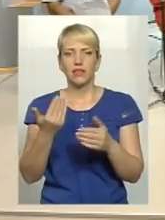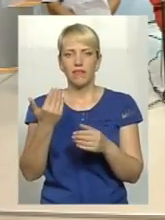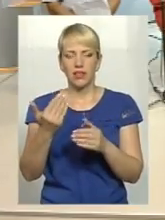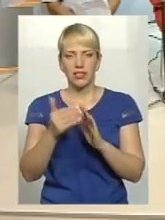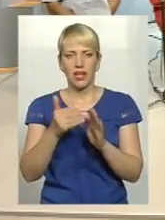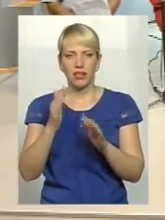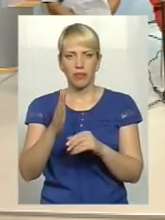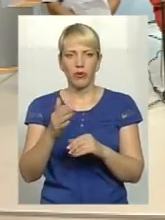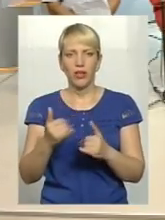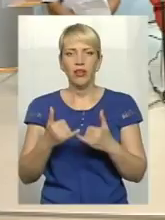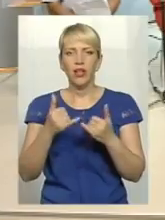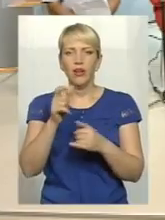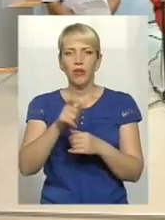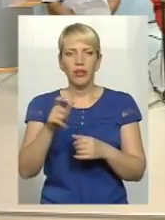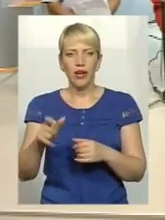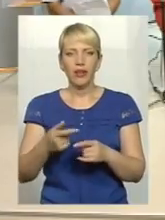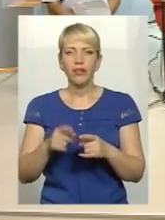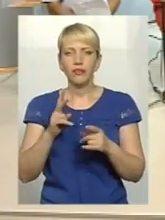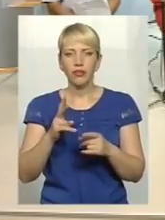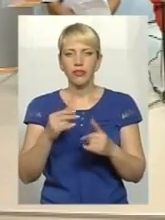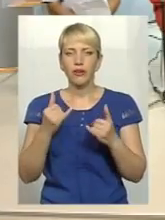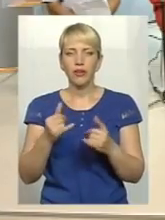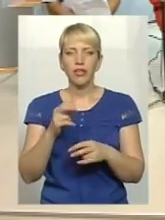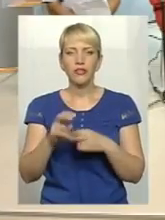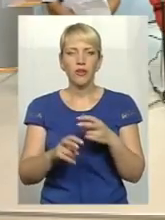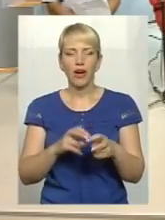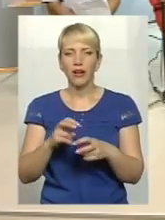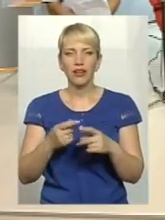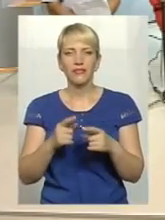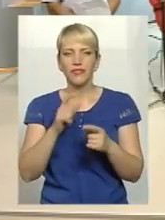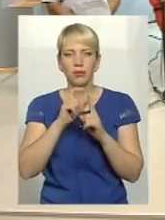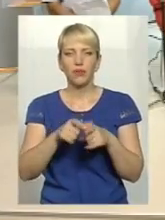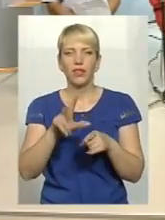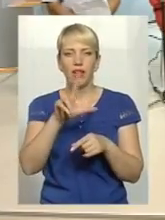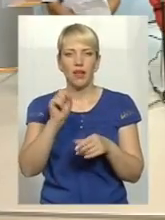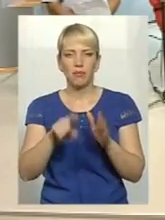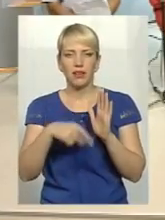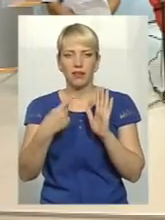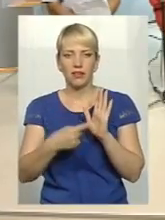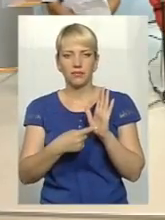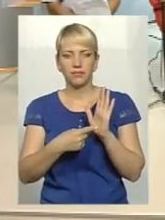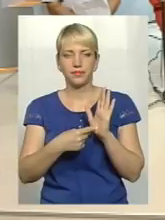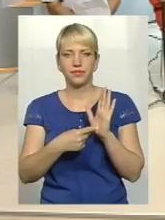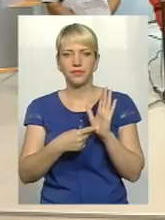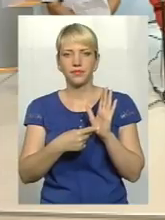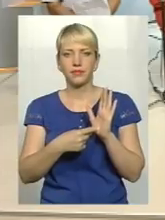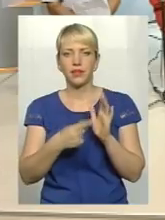до наших телеглядачів і до тих, хто зараз шукає відповіді на питання, які ми сьогодні ставили? В першу чергу, в